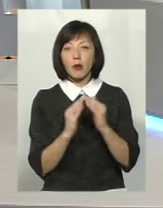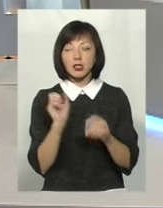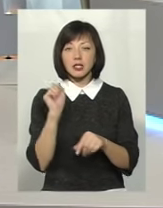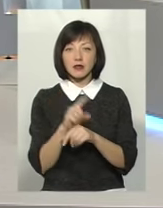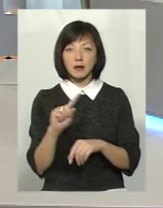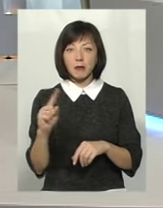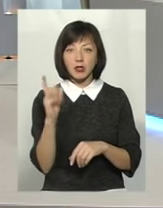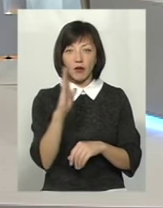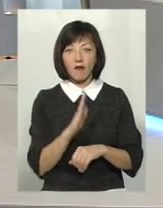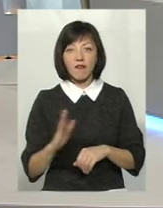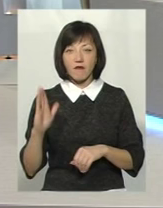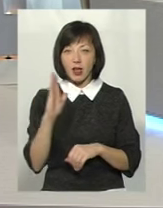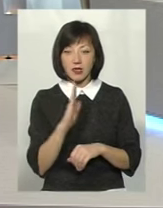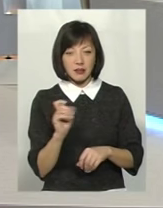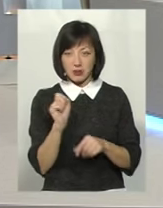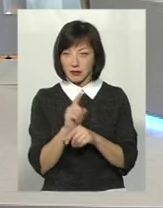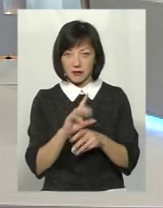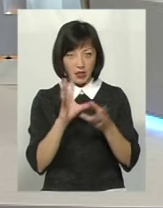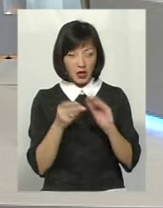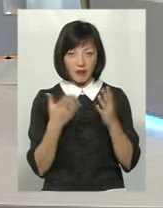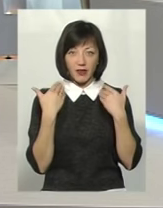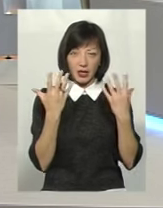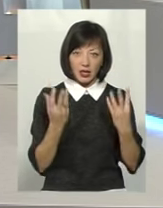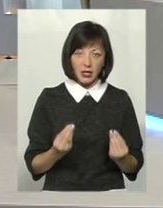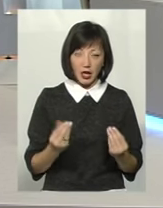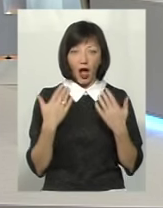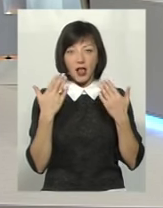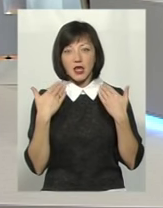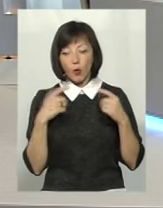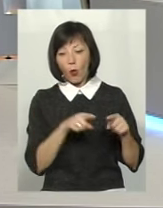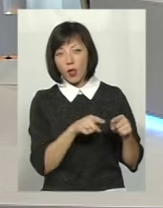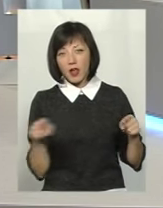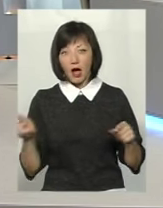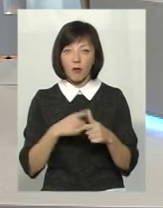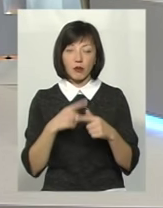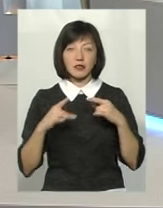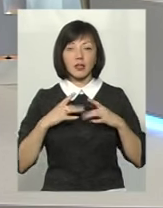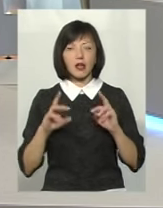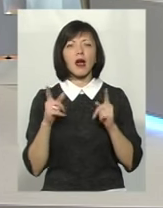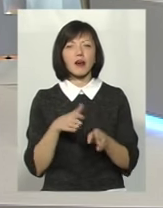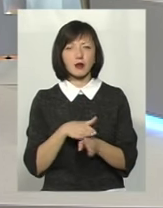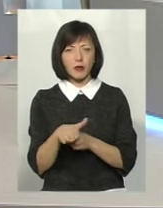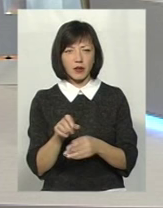вересня його не задають взагалі на вихідні канікули чи свята? Чи як відбувається? Так. Олена Талійна,